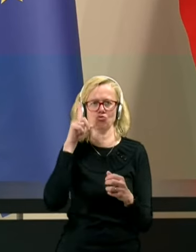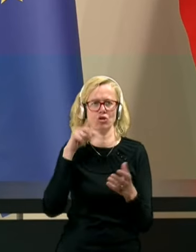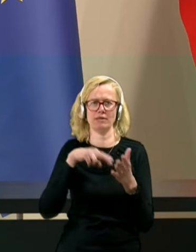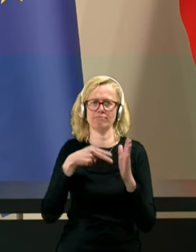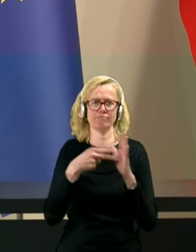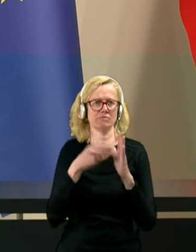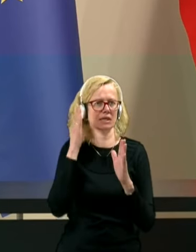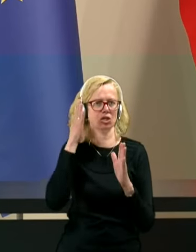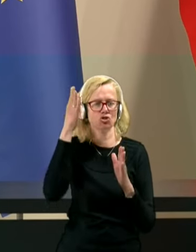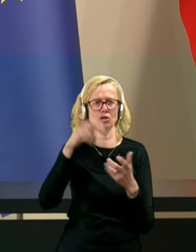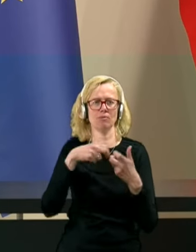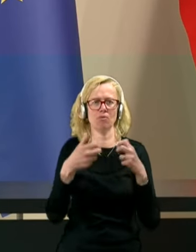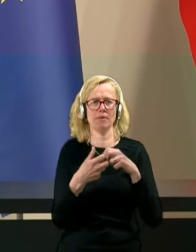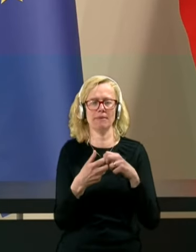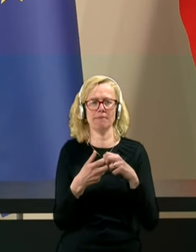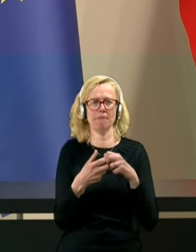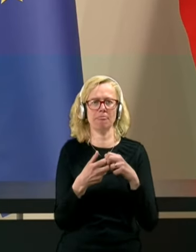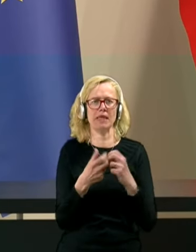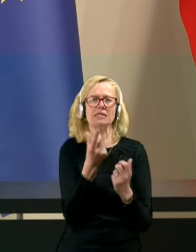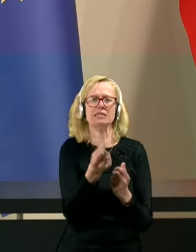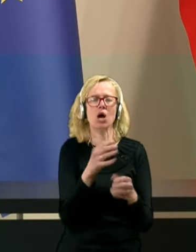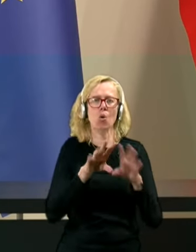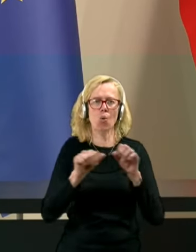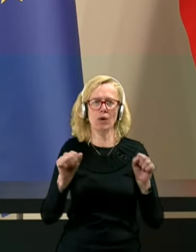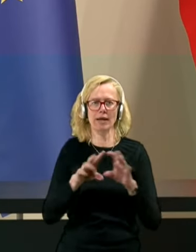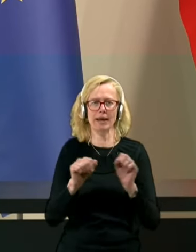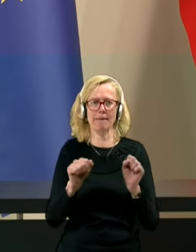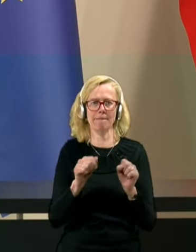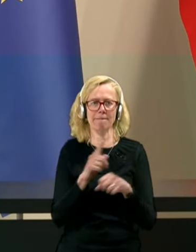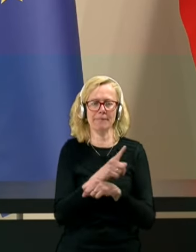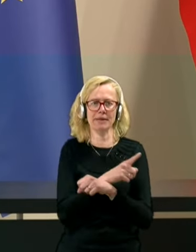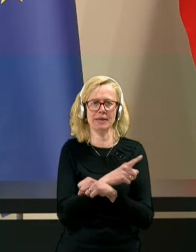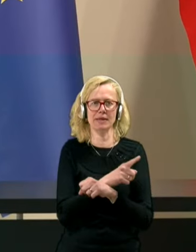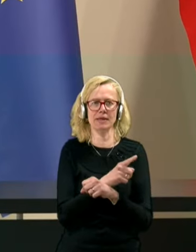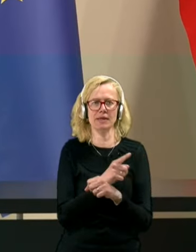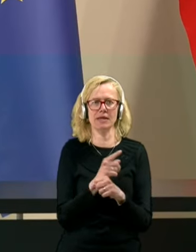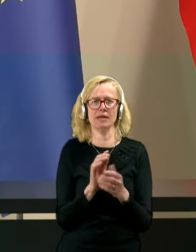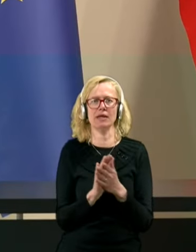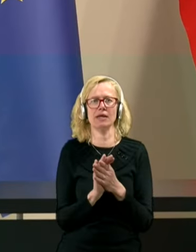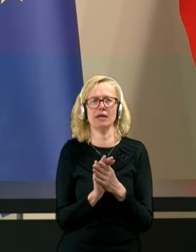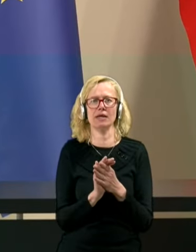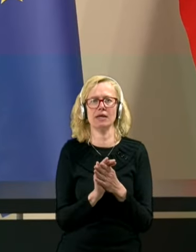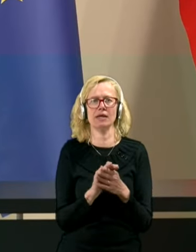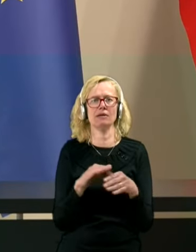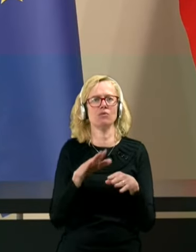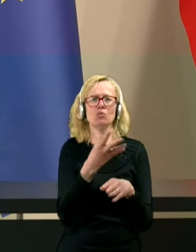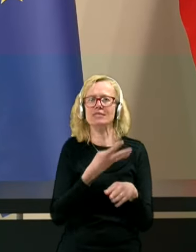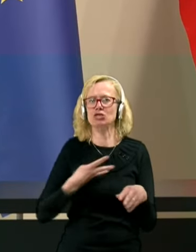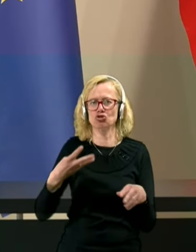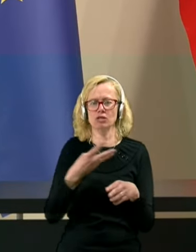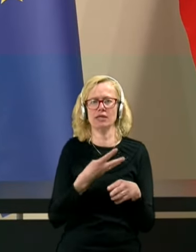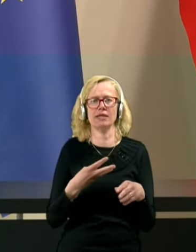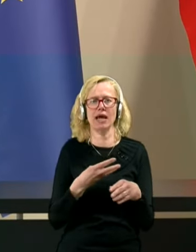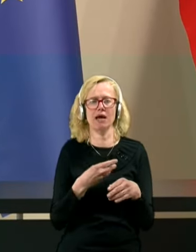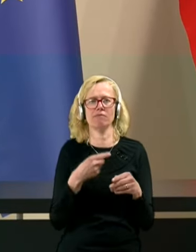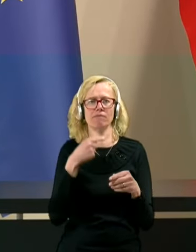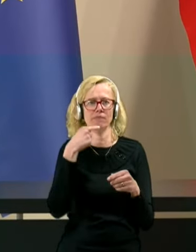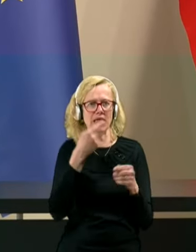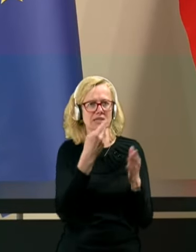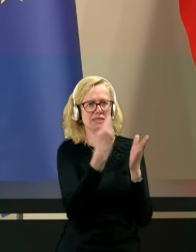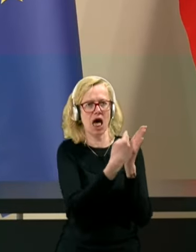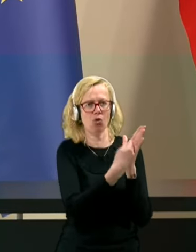Z ukrepi, o katerih smo prej govorili praktično vsi štirje, ga naslavljamo. Urad za demografijo